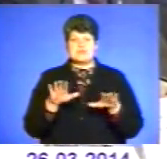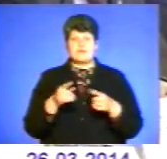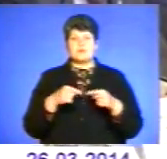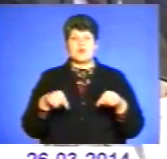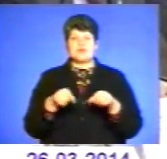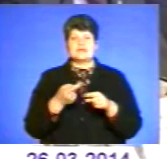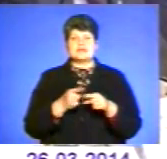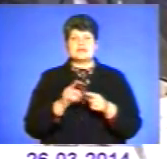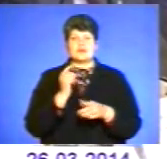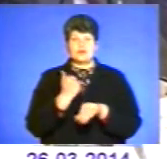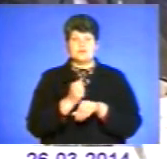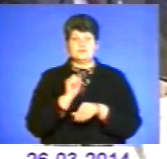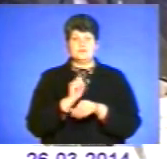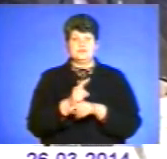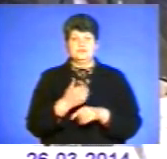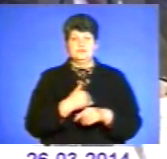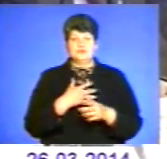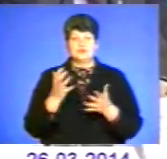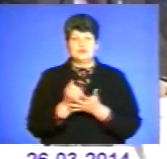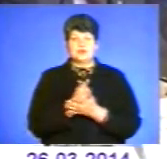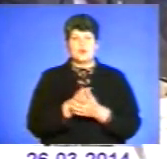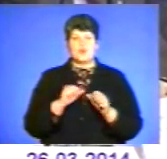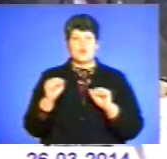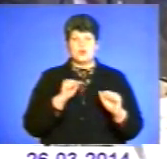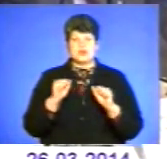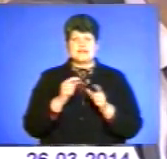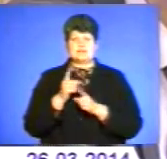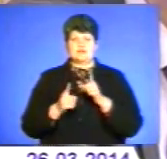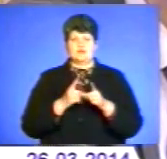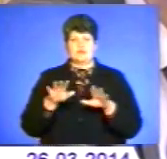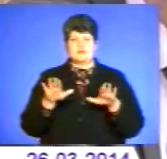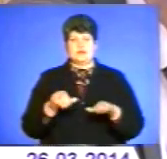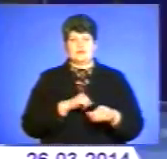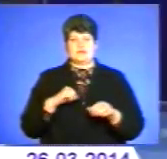є основні завдання, які хоче досягти уряд змінами у місцевому самоврядуванні.